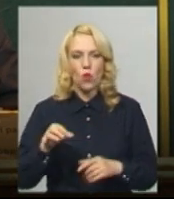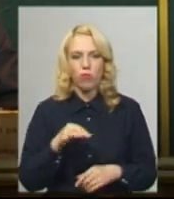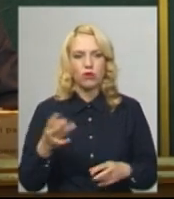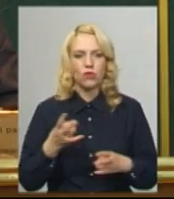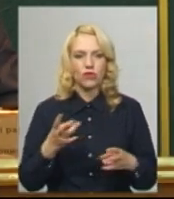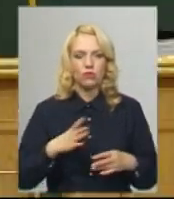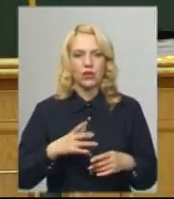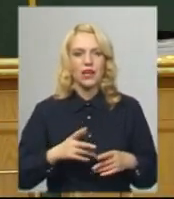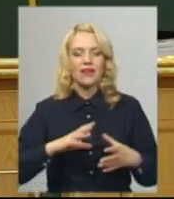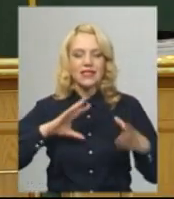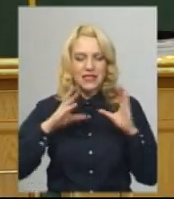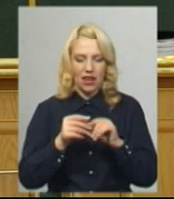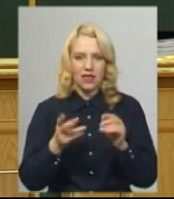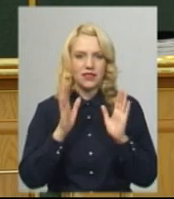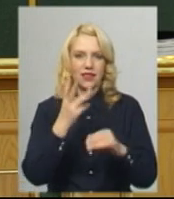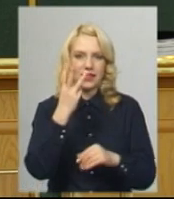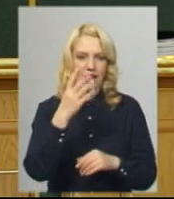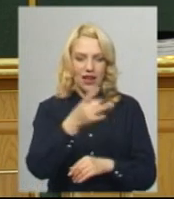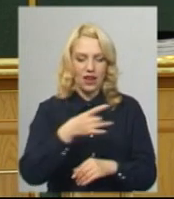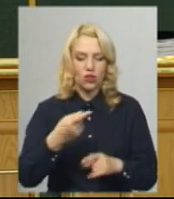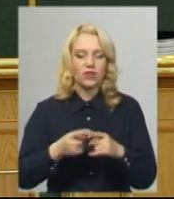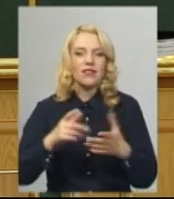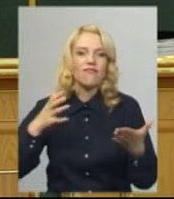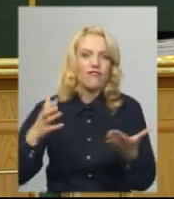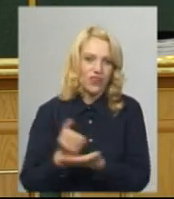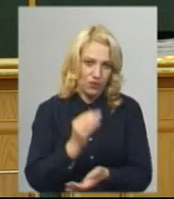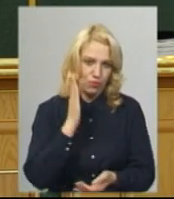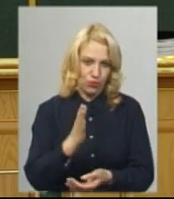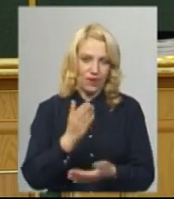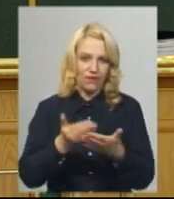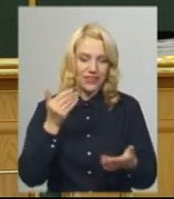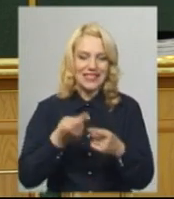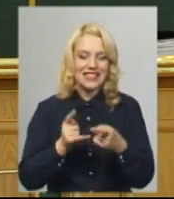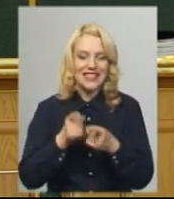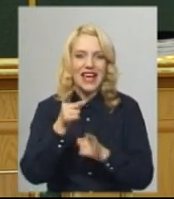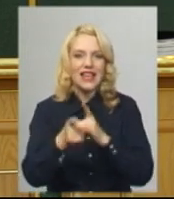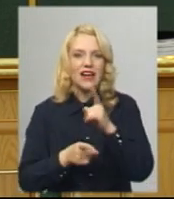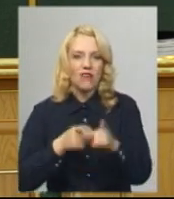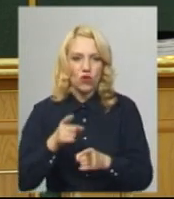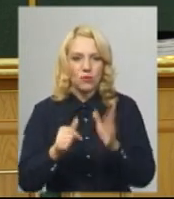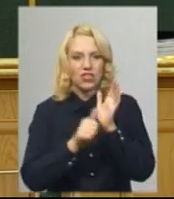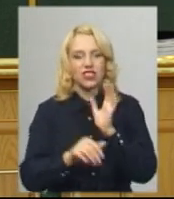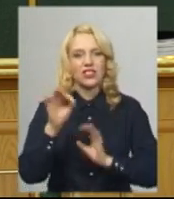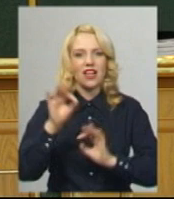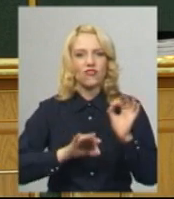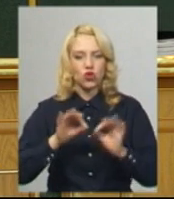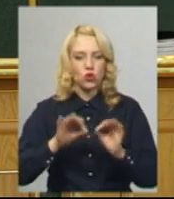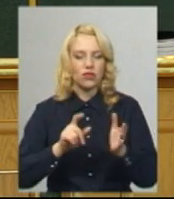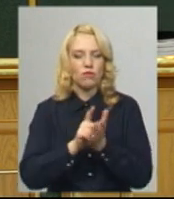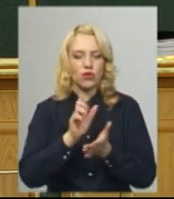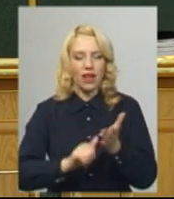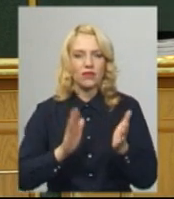взагалі три райони. Громади виграють від адміністративно-територіальної реформи. 60% податків буде залишатися на місцях.